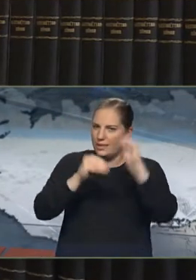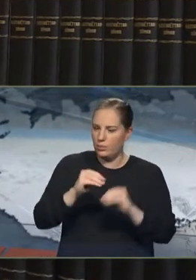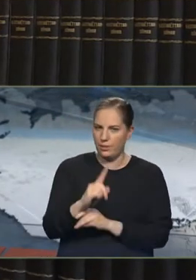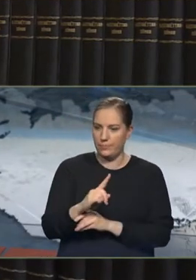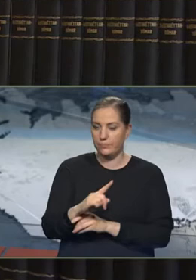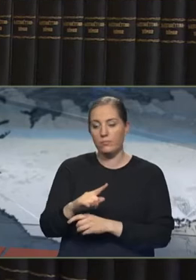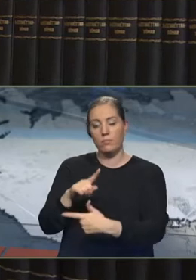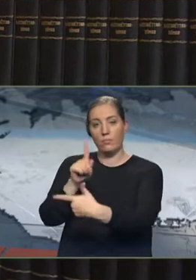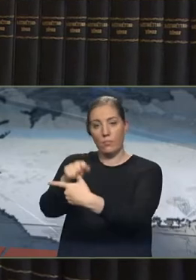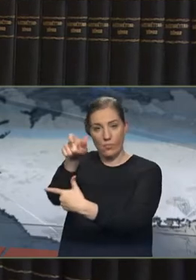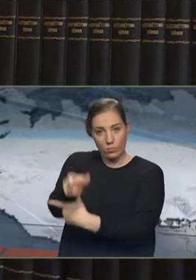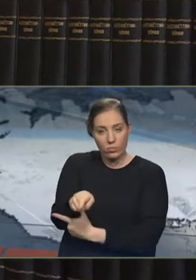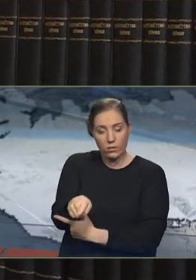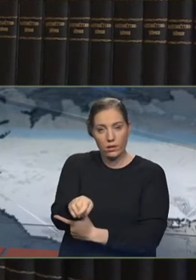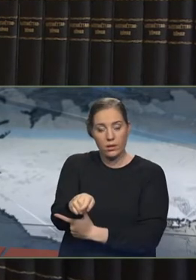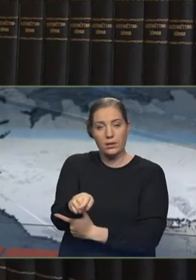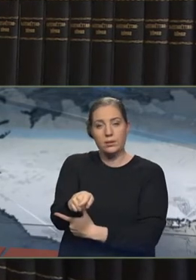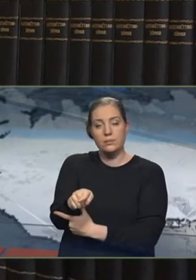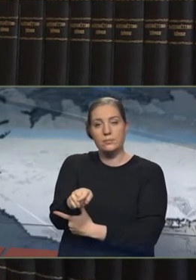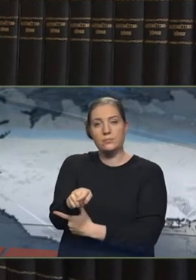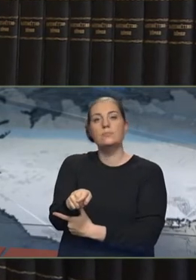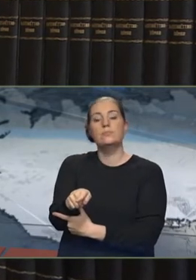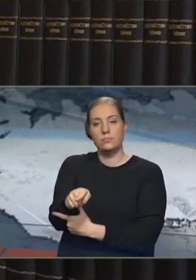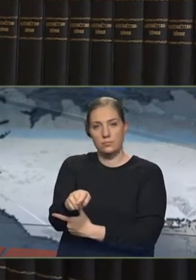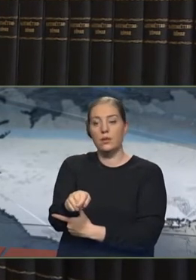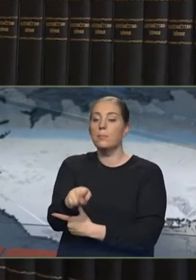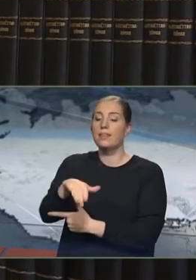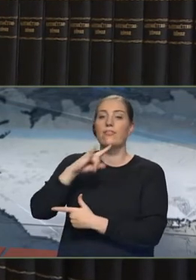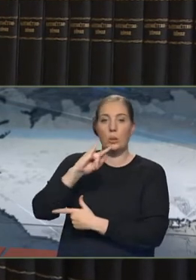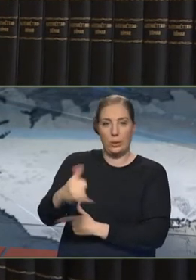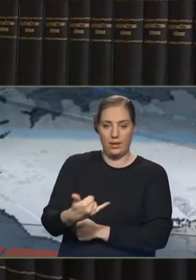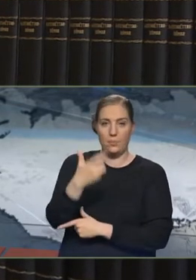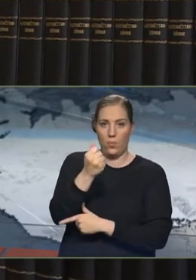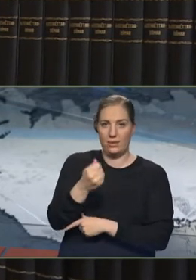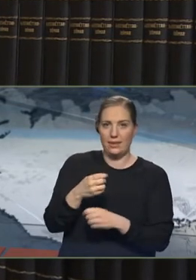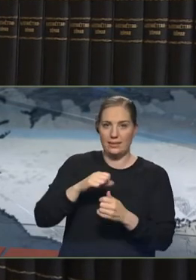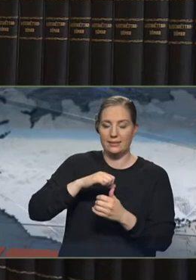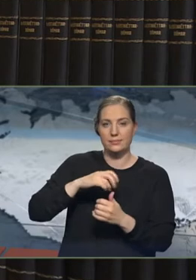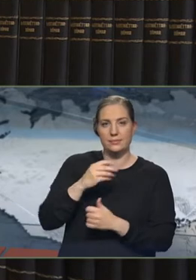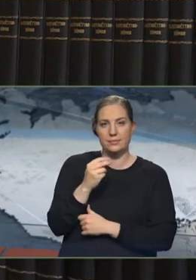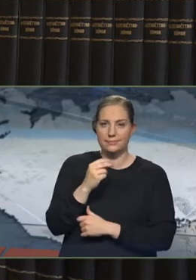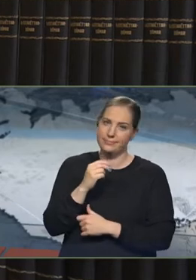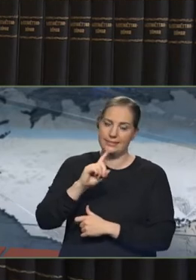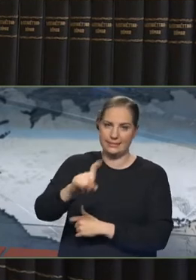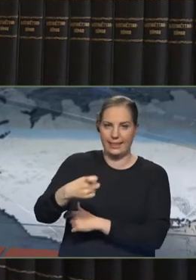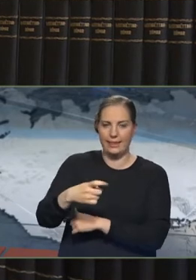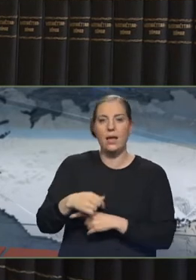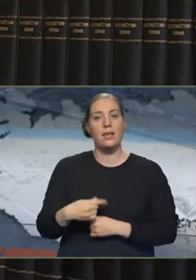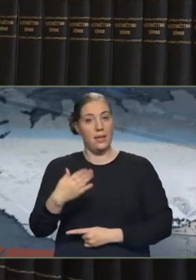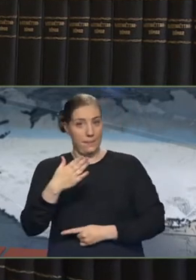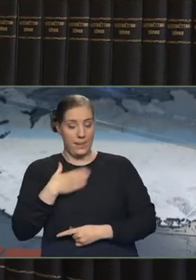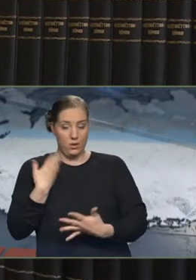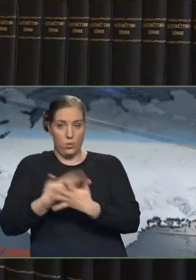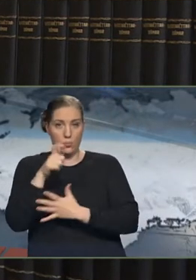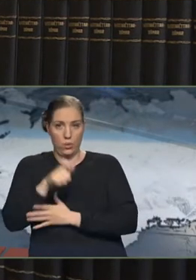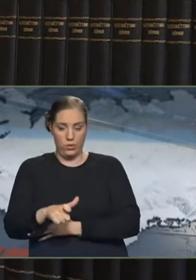málsæðalina fær viðkendabótaskildu. Umbygjandi minn fær bara mismun og launum eins og hann